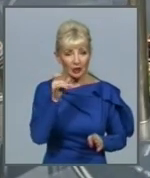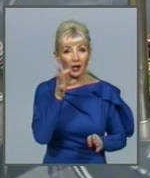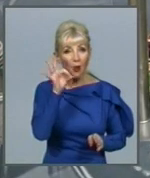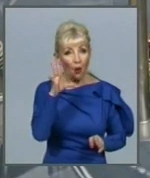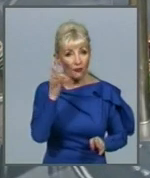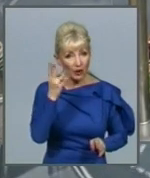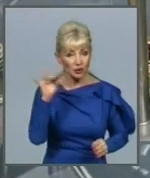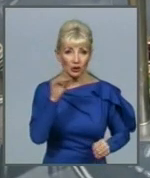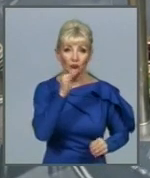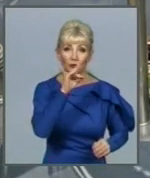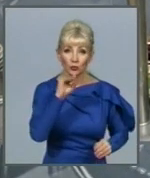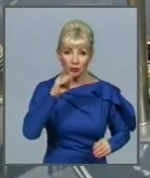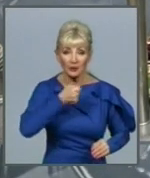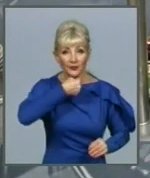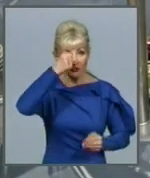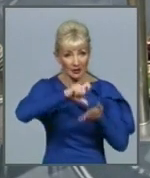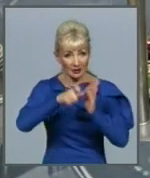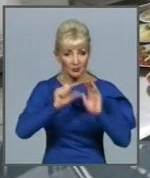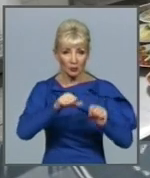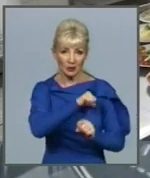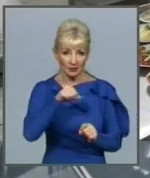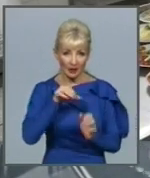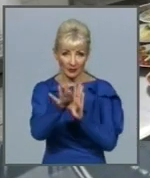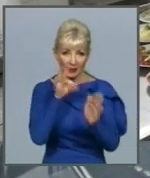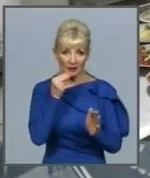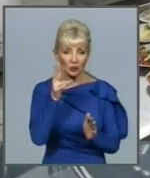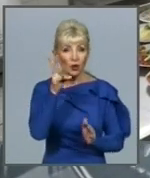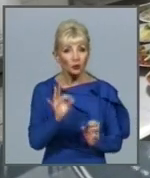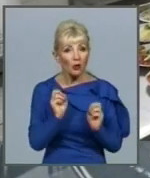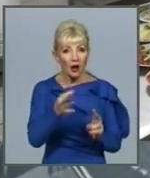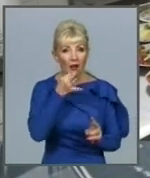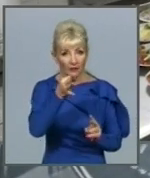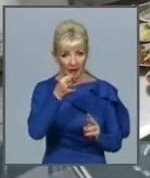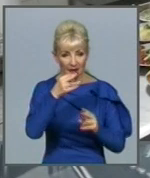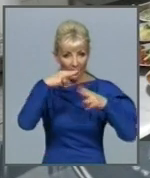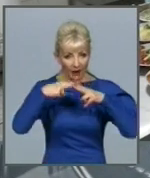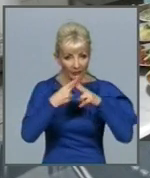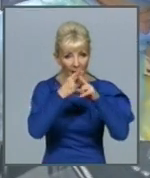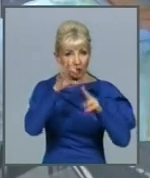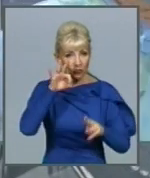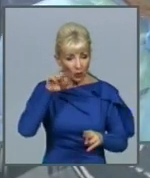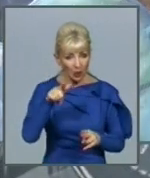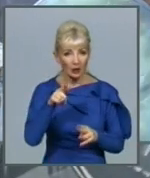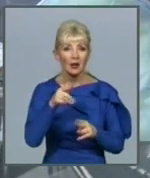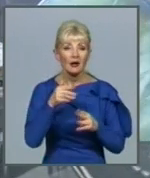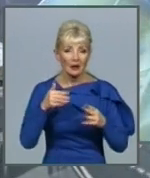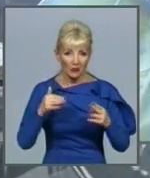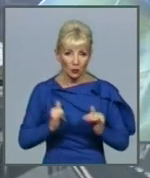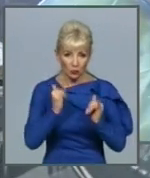самостійно обирати для себе страви, але, як зазначають технологи, все більше віддають перевагу корисним продуктам. У нас